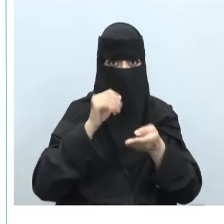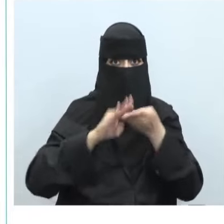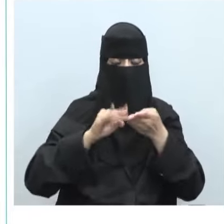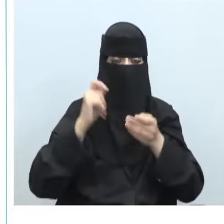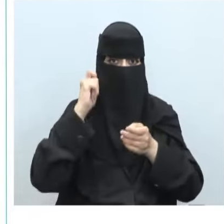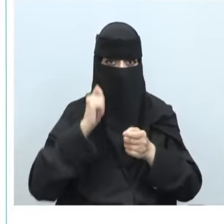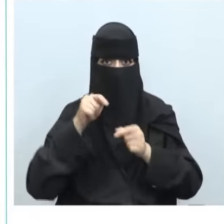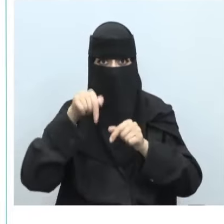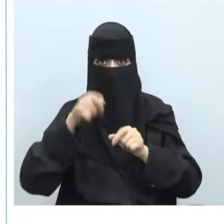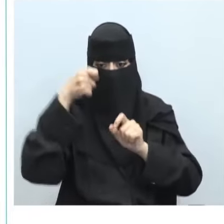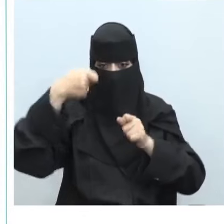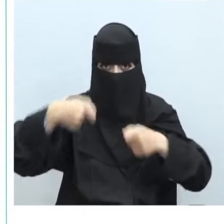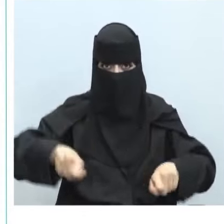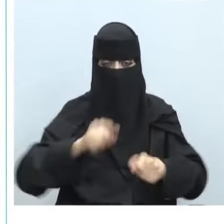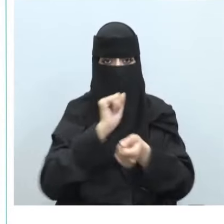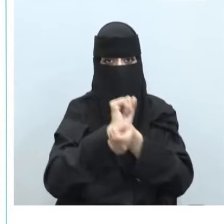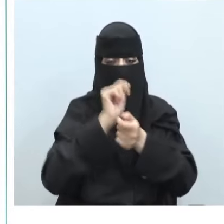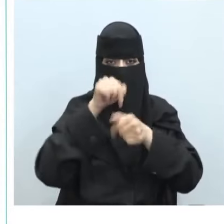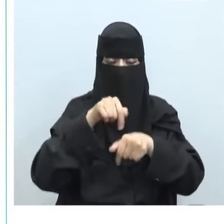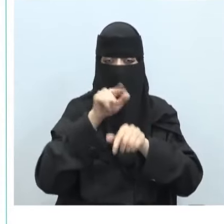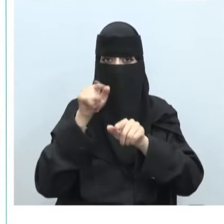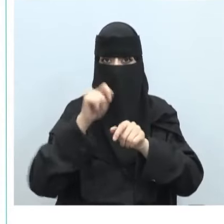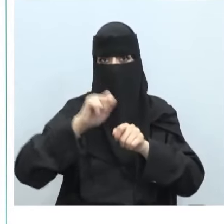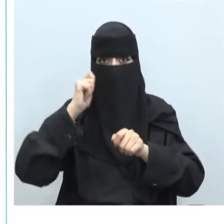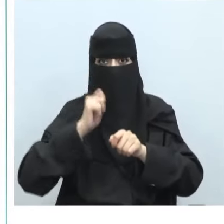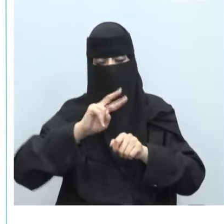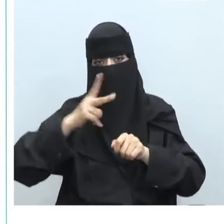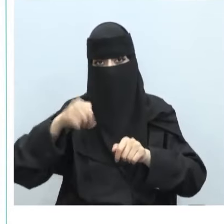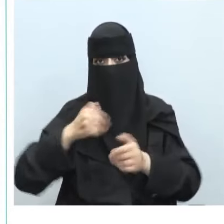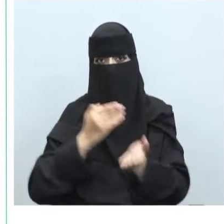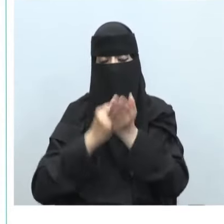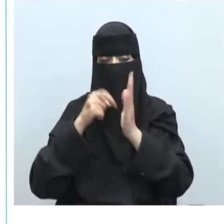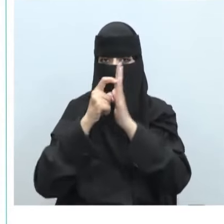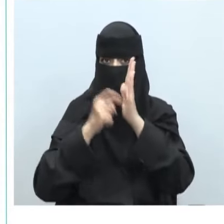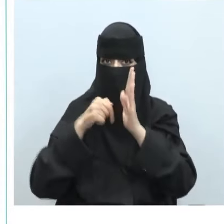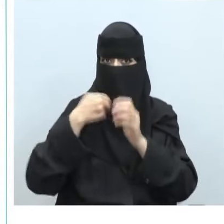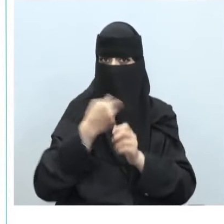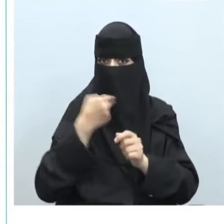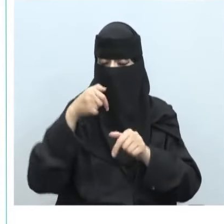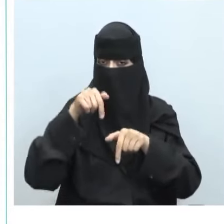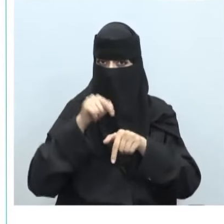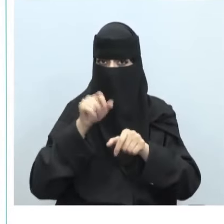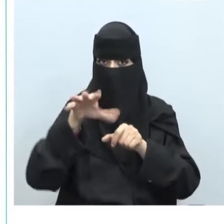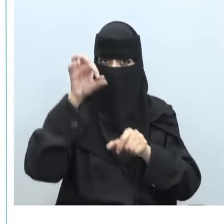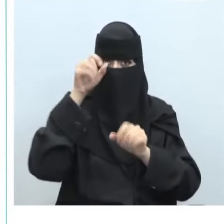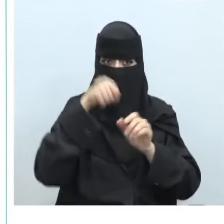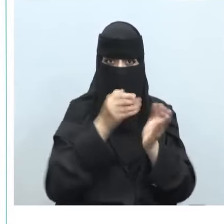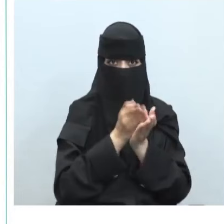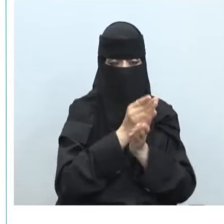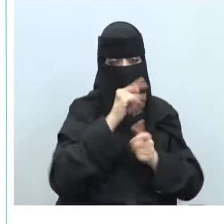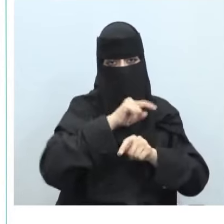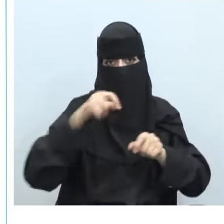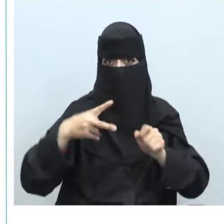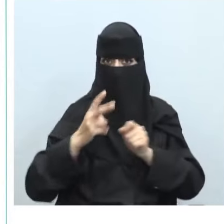يعاقب عليها بالغرامة والسجن وعقوبات أخرى كما يخول القانون الحكومة باتخاذ تدابير